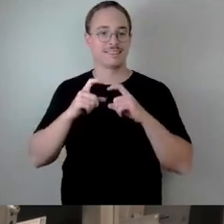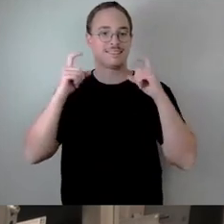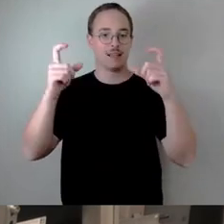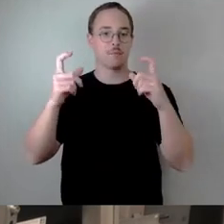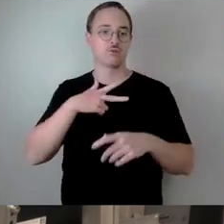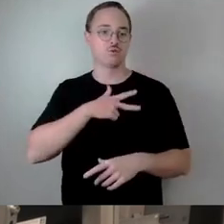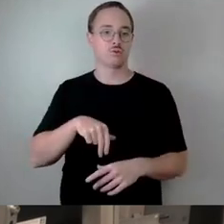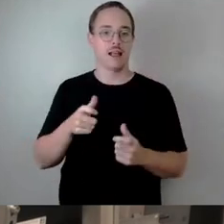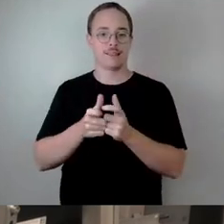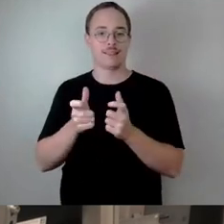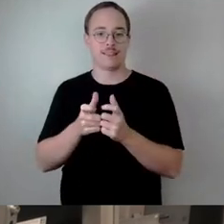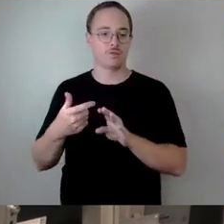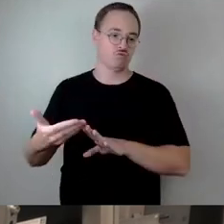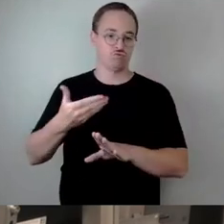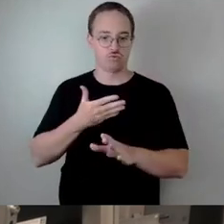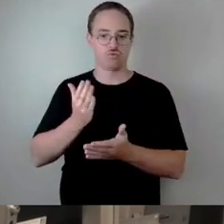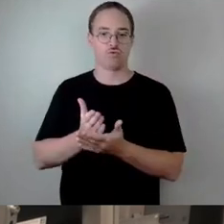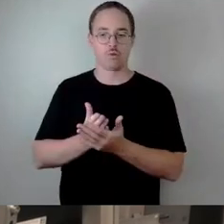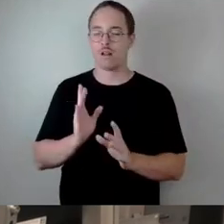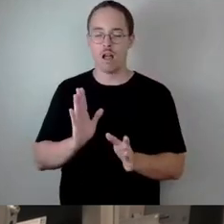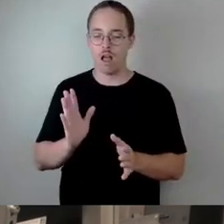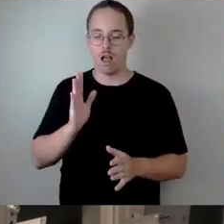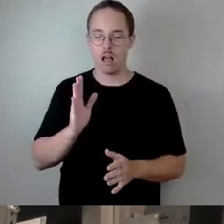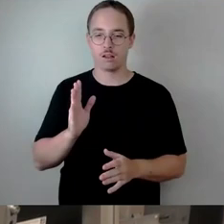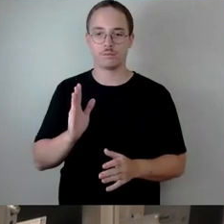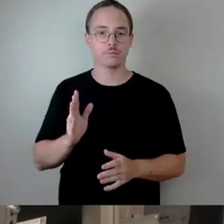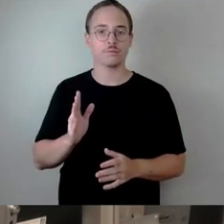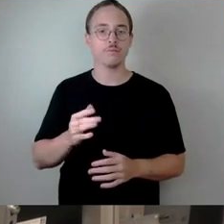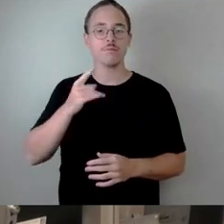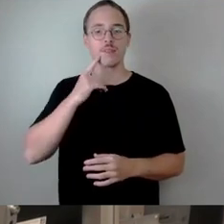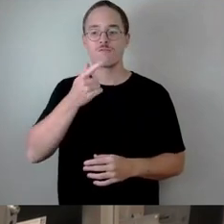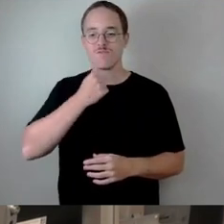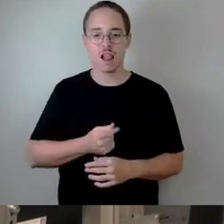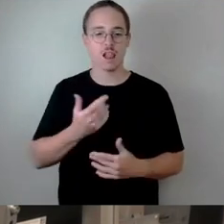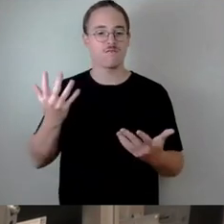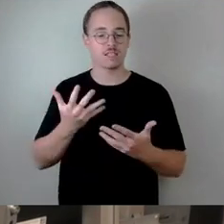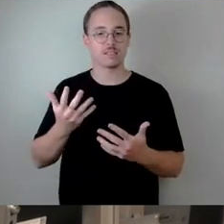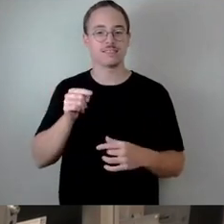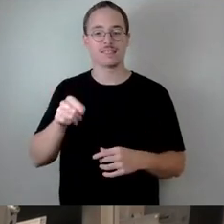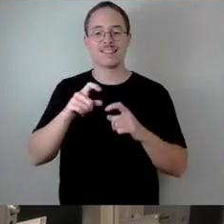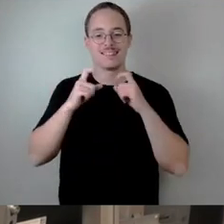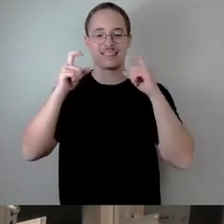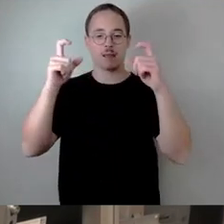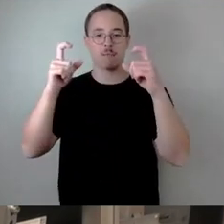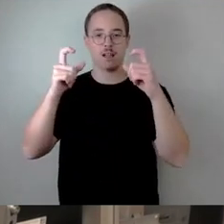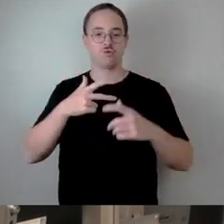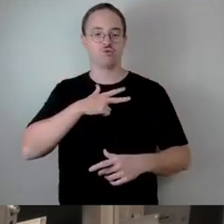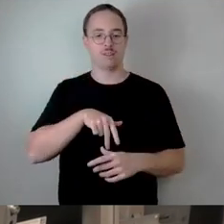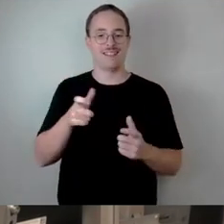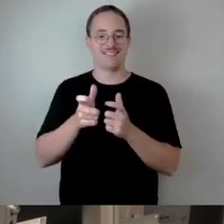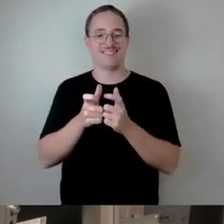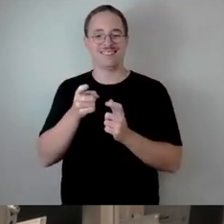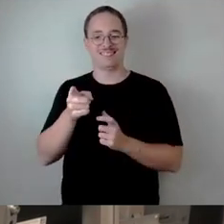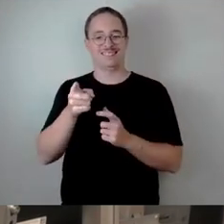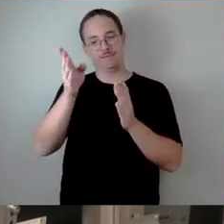Jahre, nehmt es bitte auf. Nein, wir haben gesagt, wir wollen einfach nur sicherstellen, dass wir die Thematik Sozialticket neben allen anderen